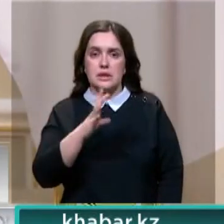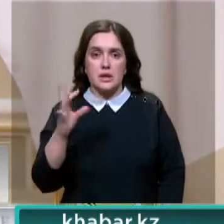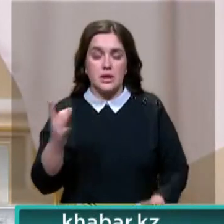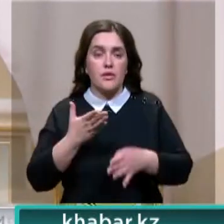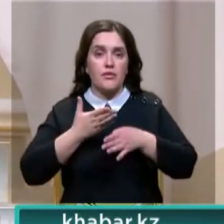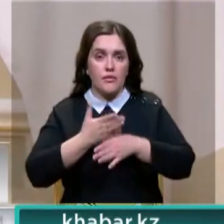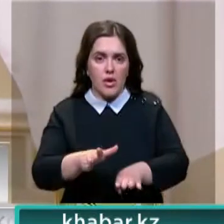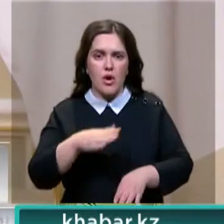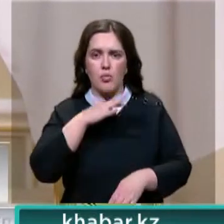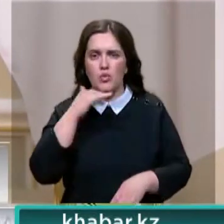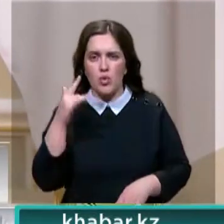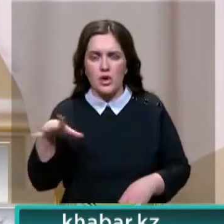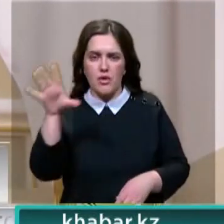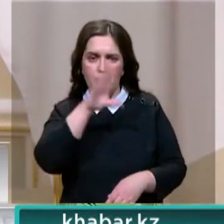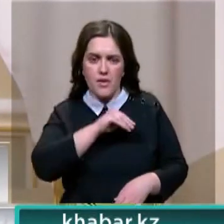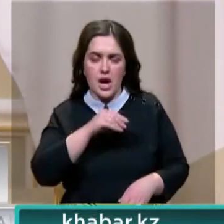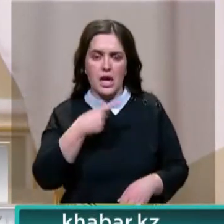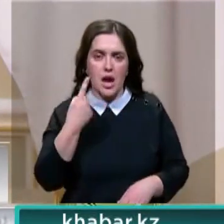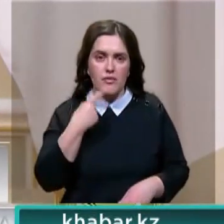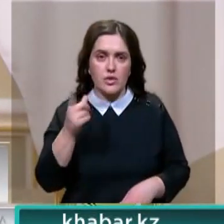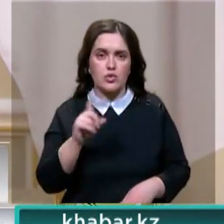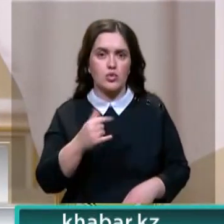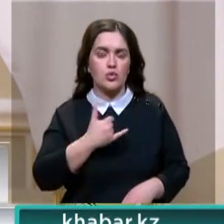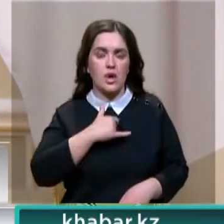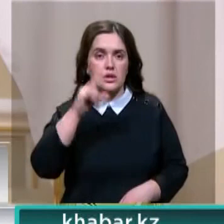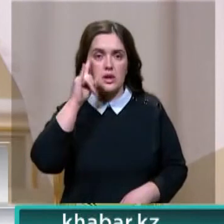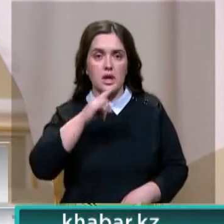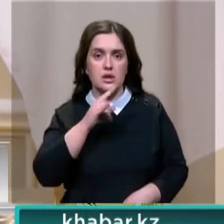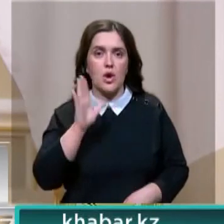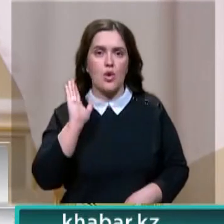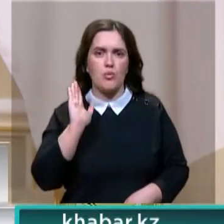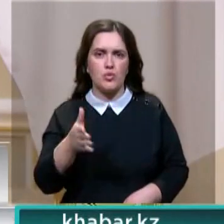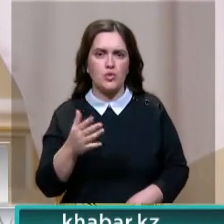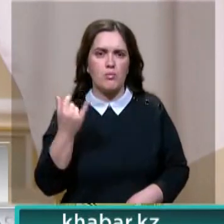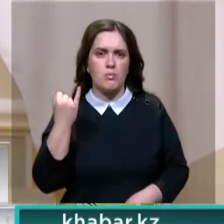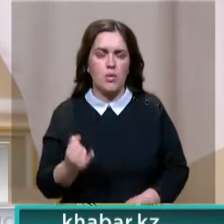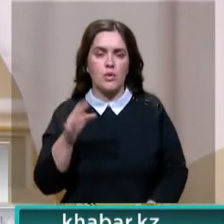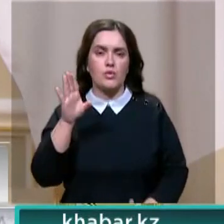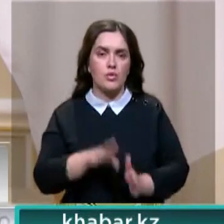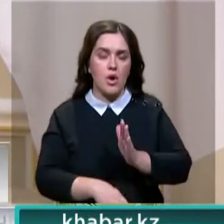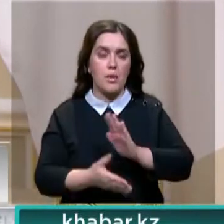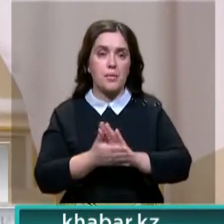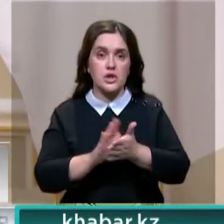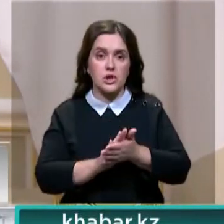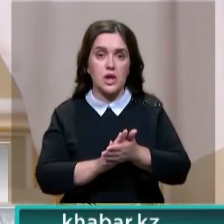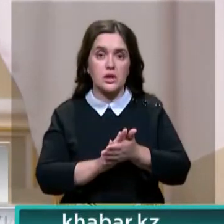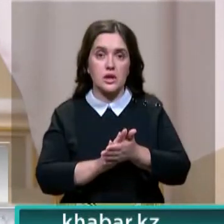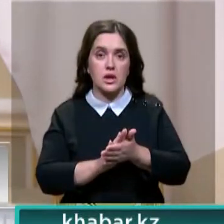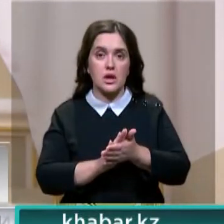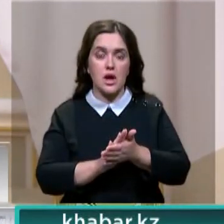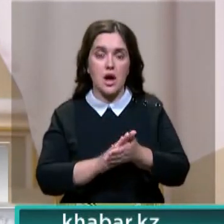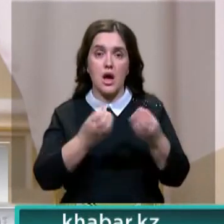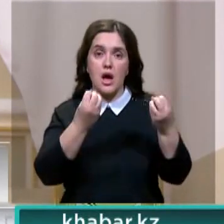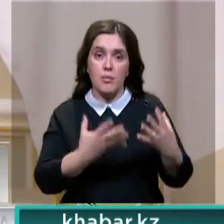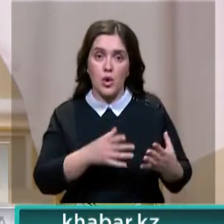многие политики и политологи предрекали нашему государству незавидную участь. Для многих обычных людей и